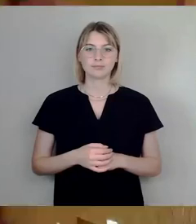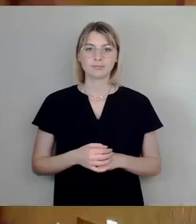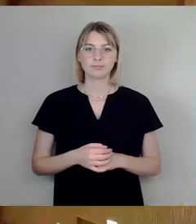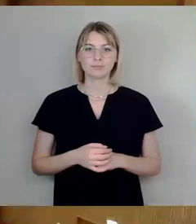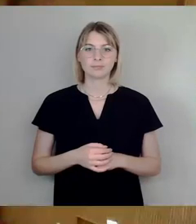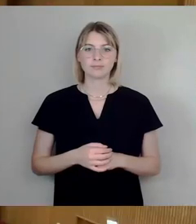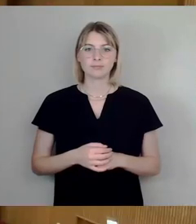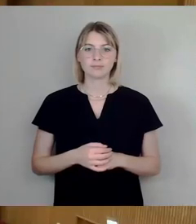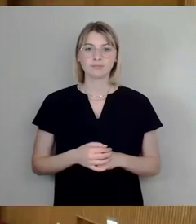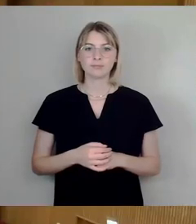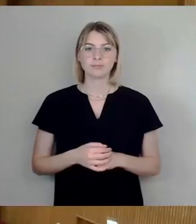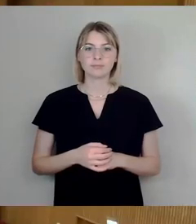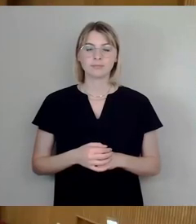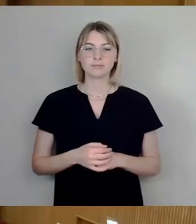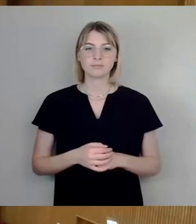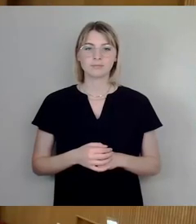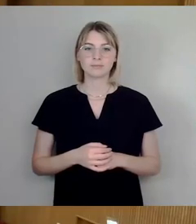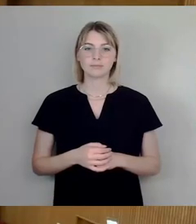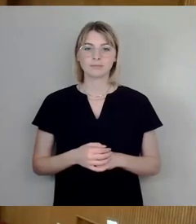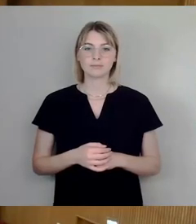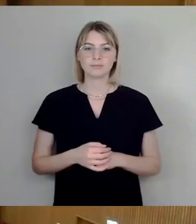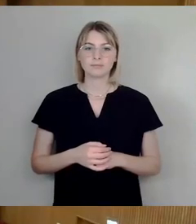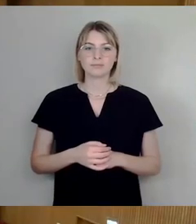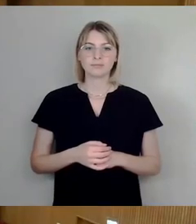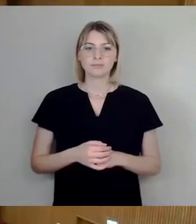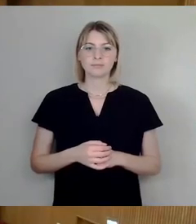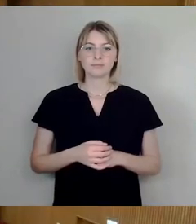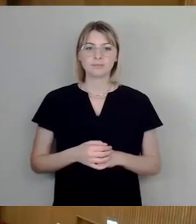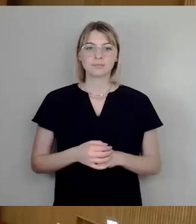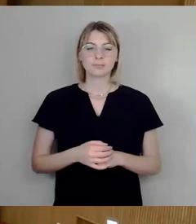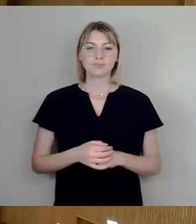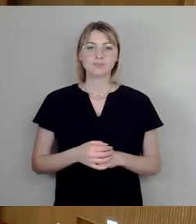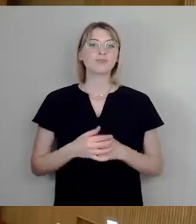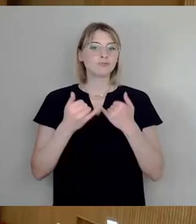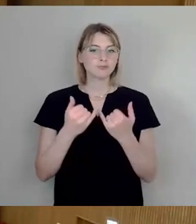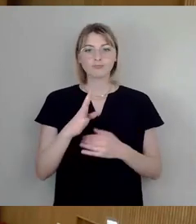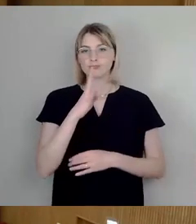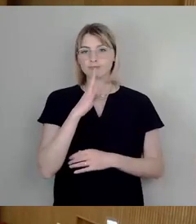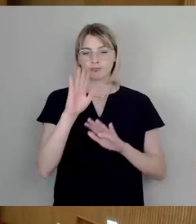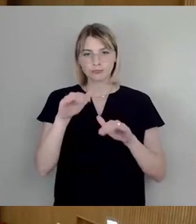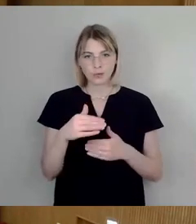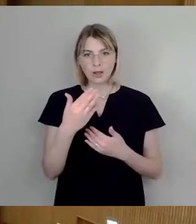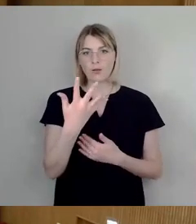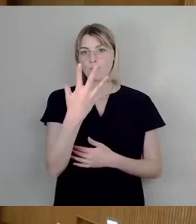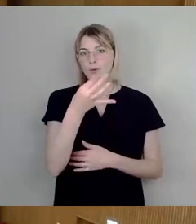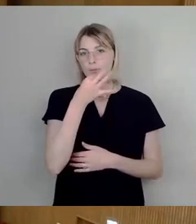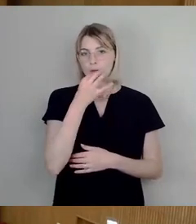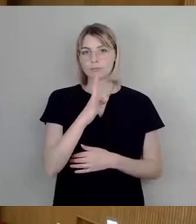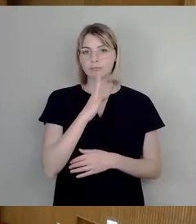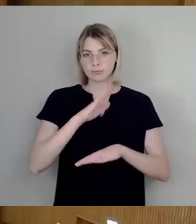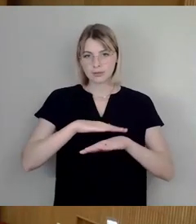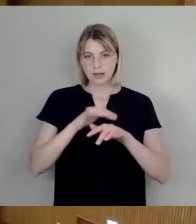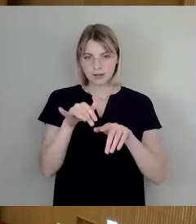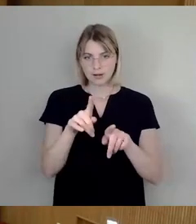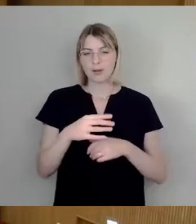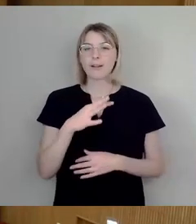darf Ihnen das Wort geben und genau wie bei allen anderen fünf Minuten Redezeit. Ja, vielen